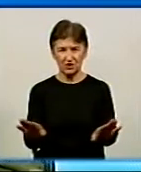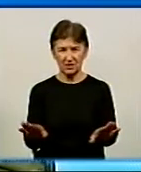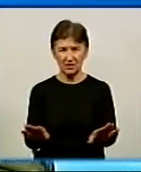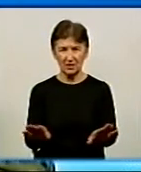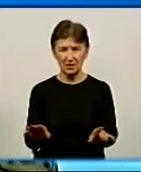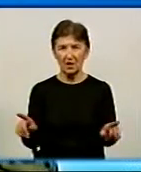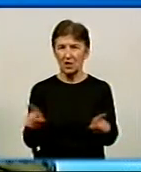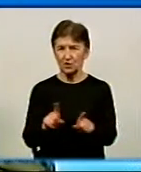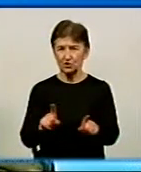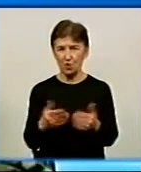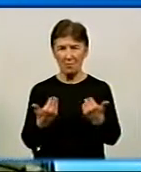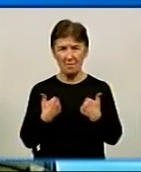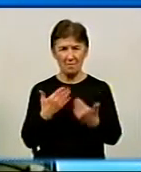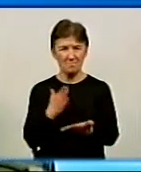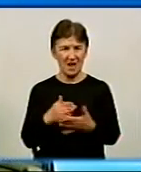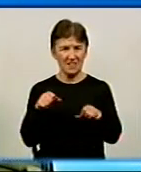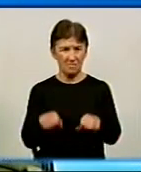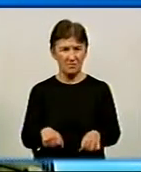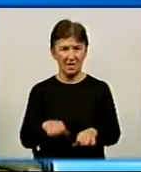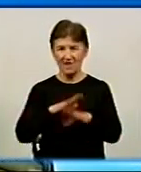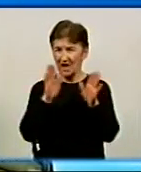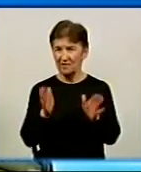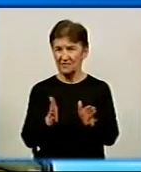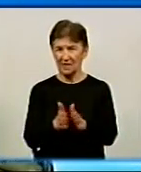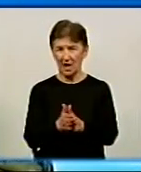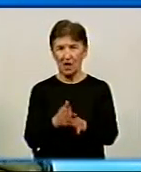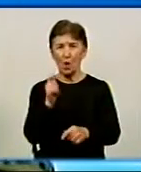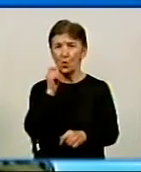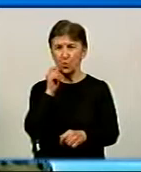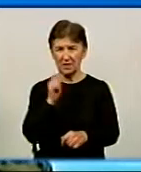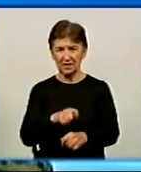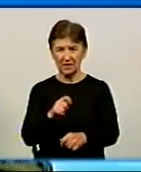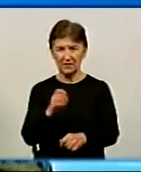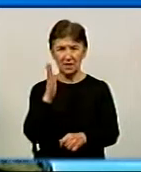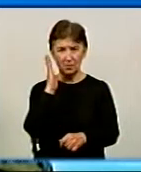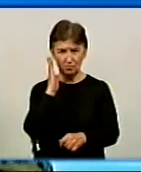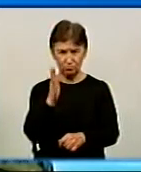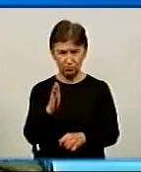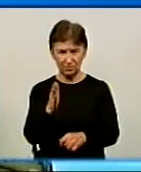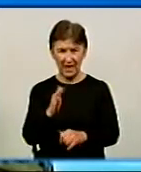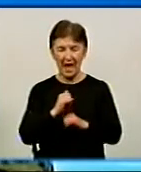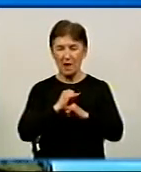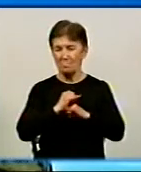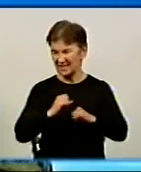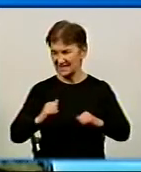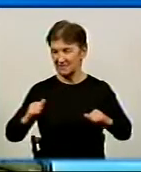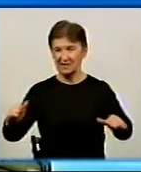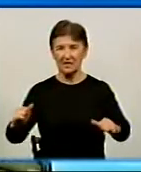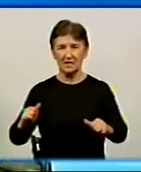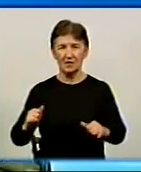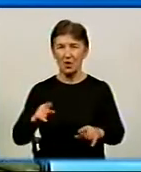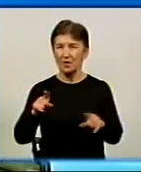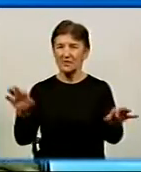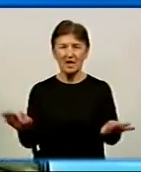щоб ми мали право приходити, взагалі Україна, вона буде процвітати, вона все равно встане з колінах, вона не